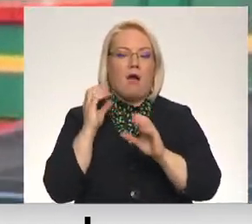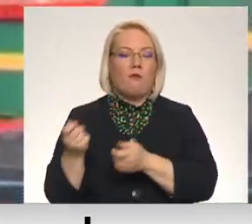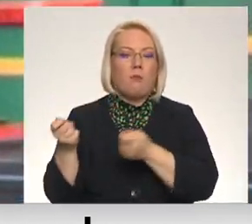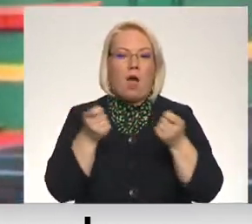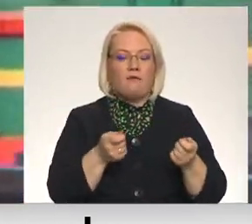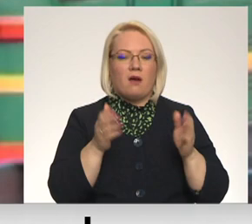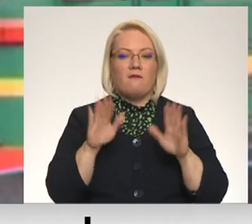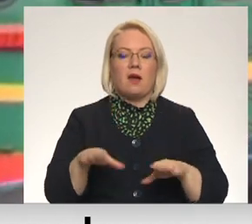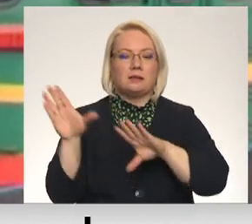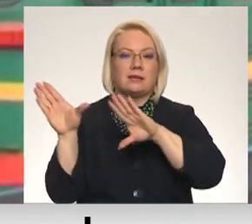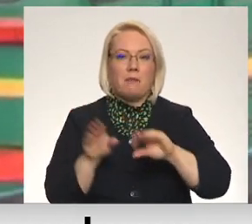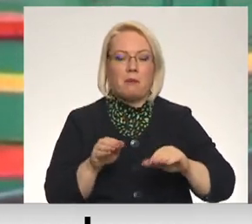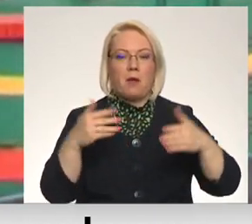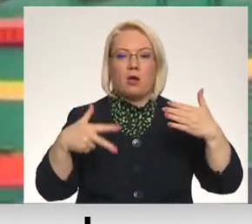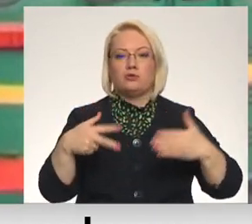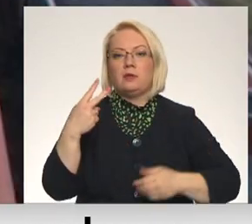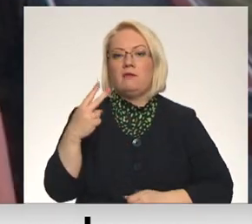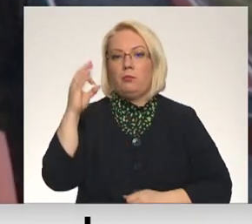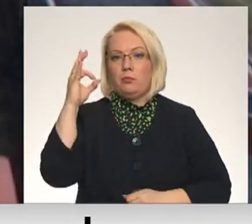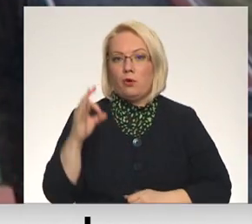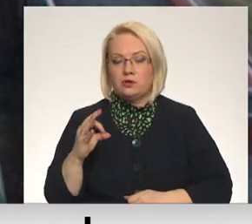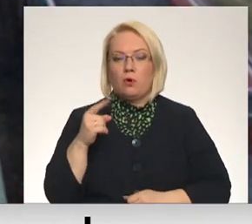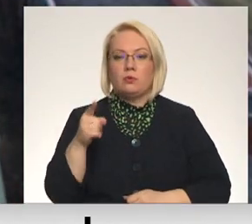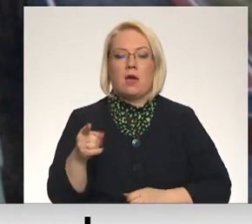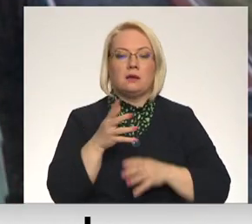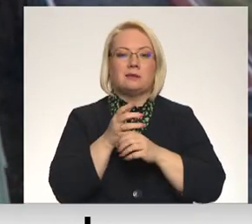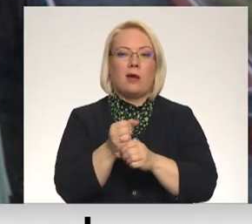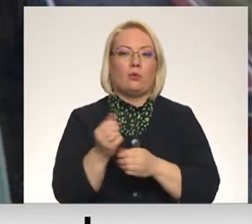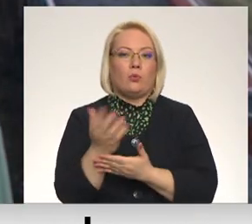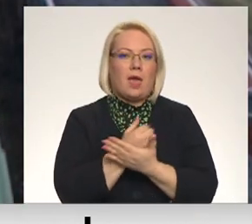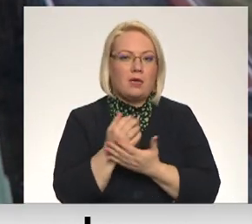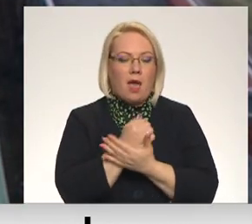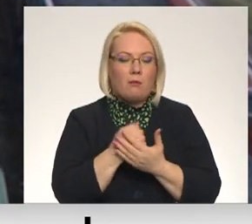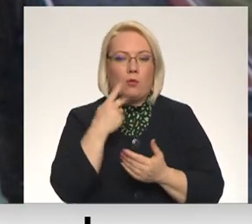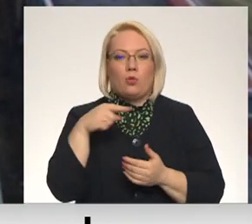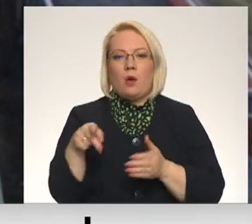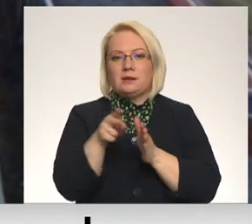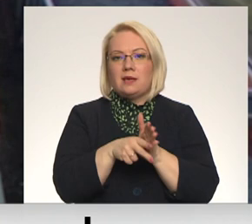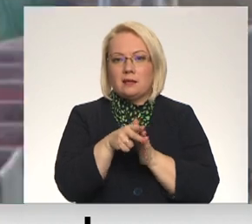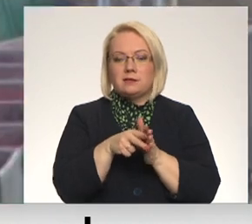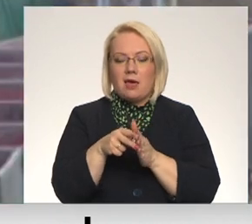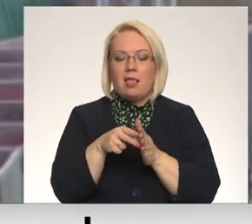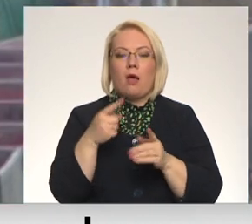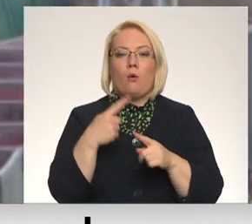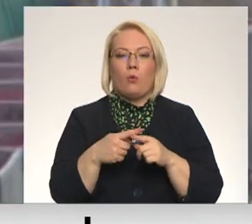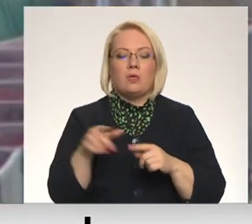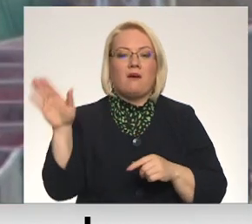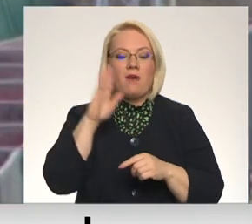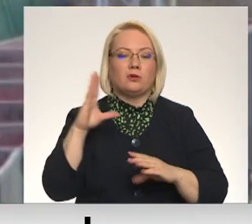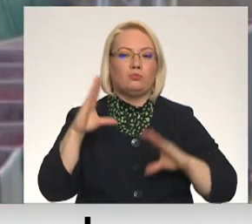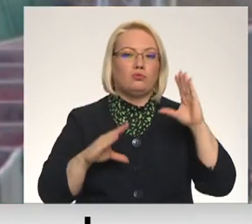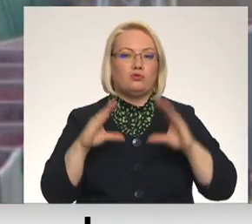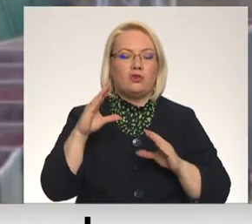82 procentiem. Tādījādi būtiski sarūk tieņēmo no infrastruktūras lietošanas var attiecīgi ietekmas valsts budžetu